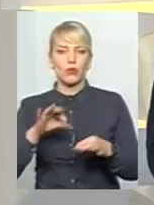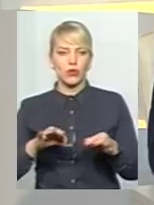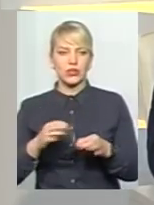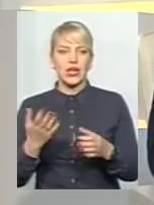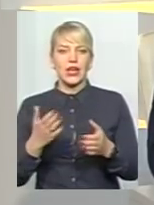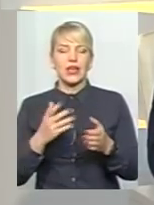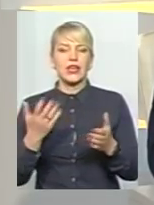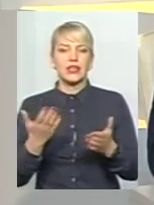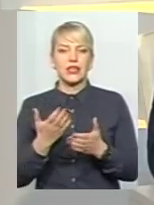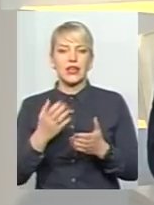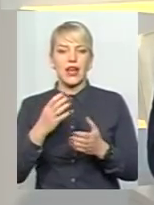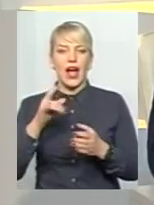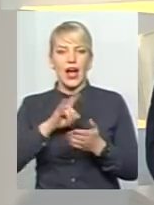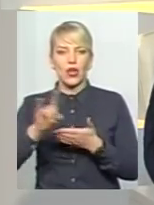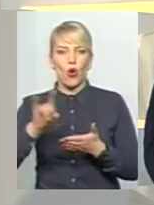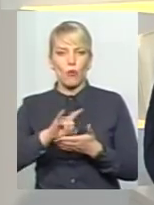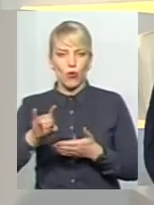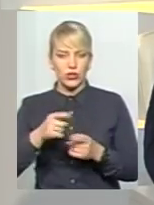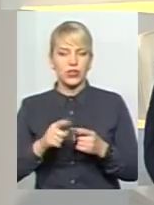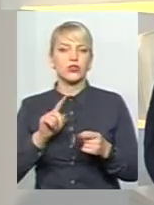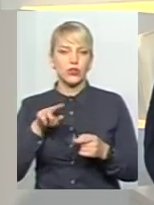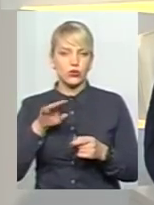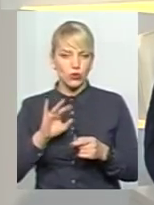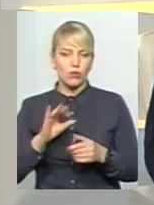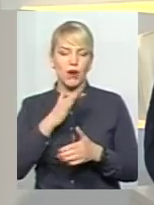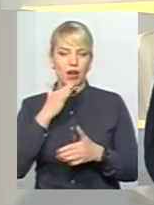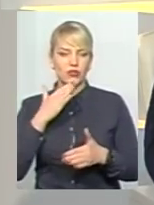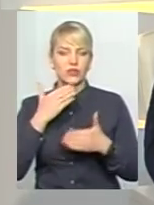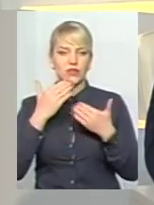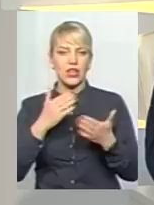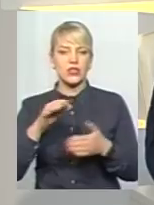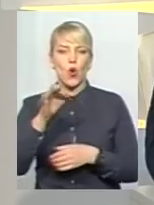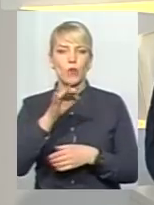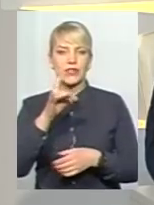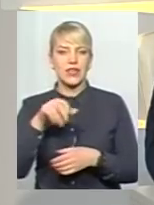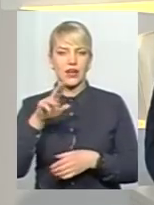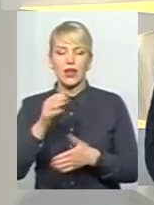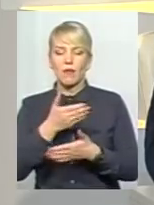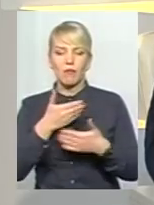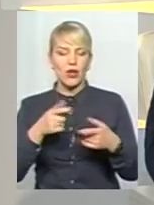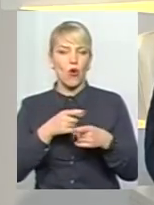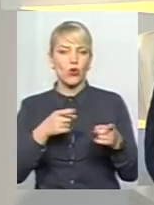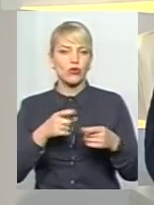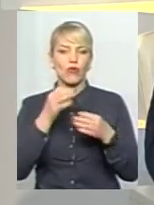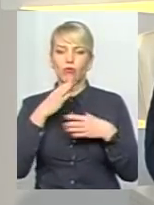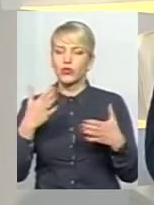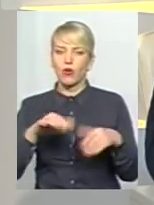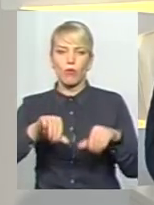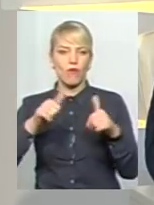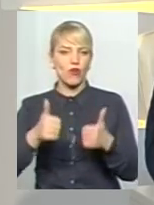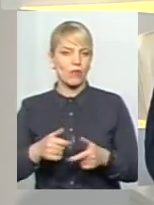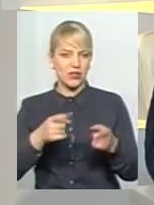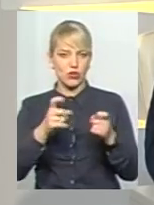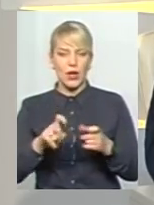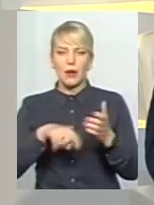цей аеропорт на економічному форумі, то дійсно ми багато разів зверталися до обласної ради. Ми готові в будь-якому форматі долучатися. Питання